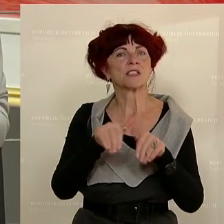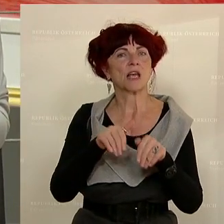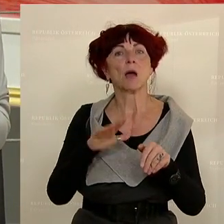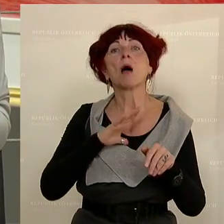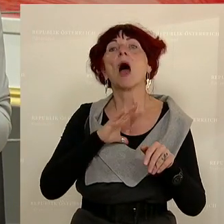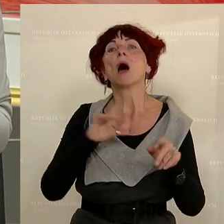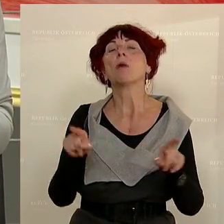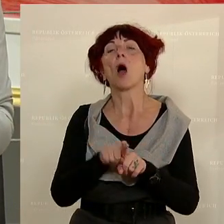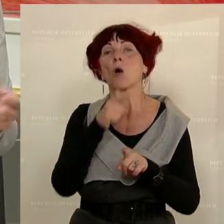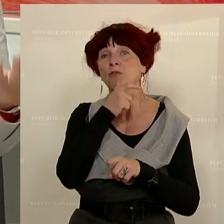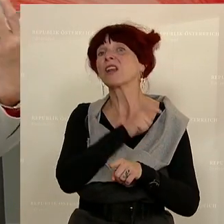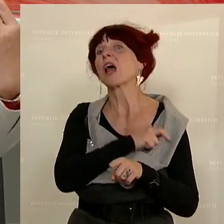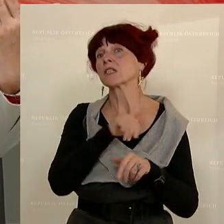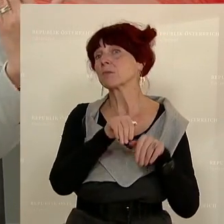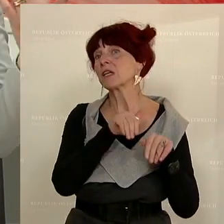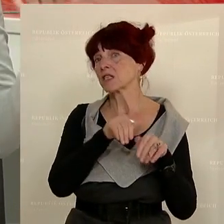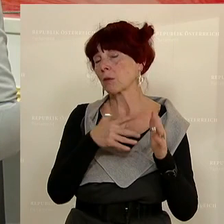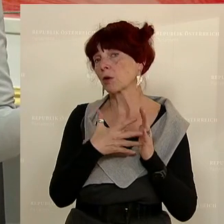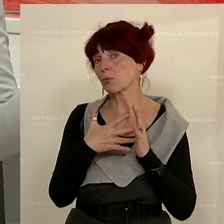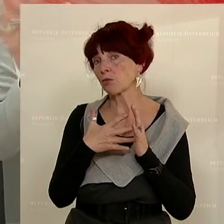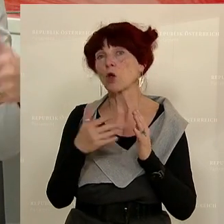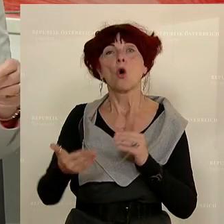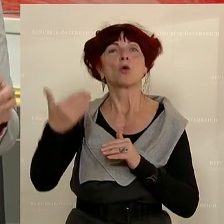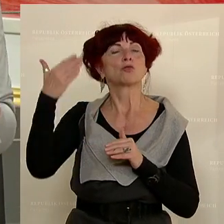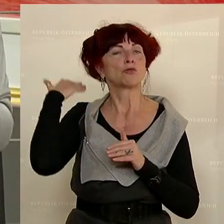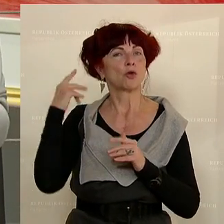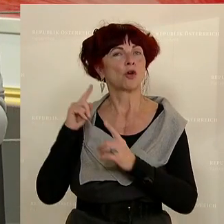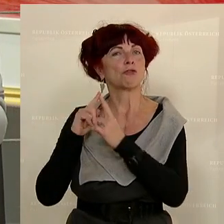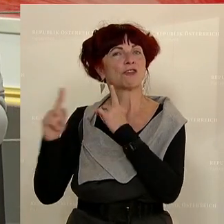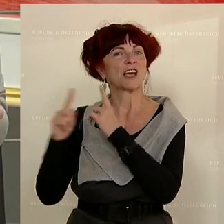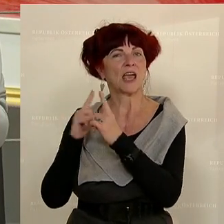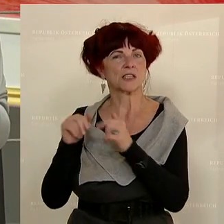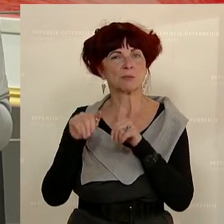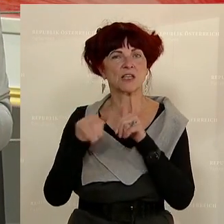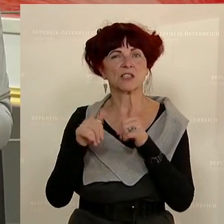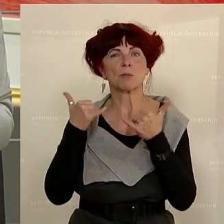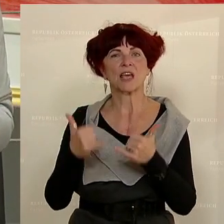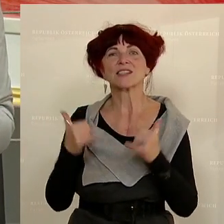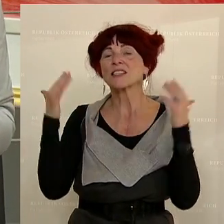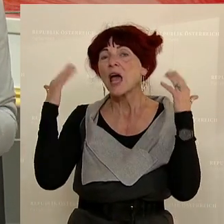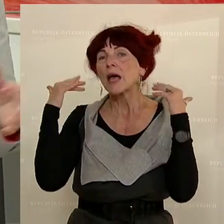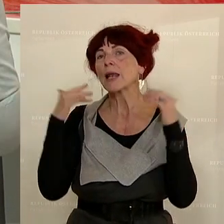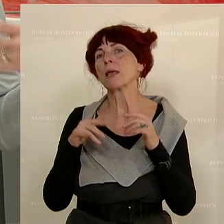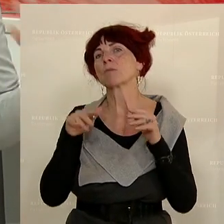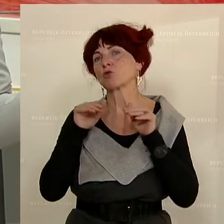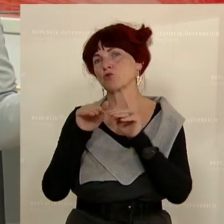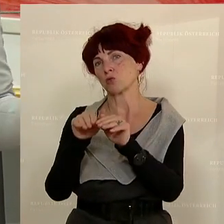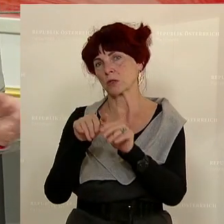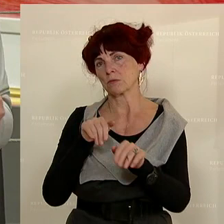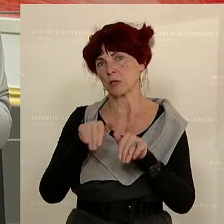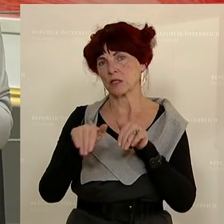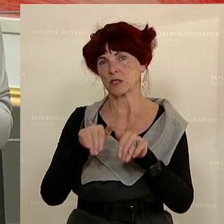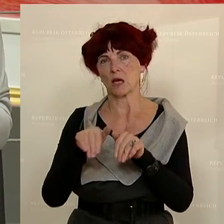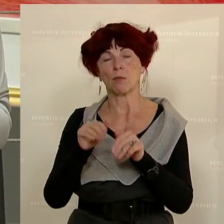aber auch das Finanzministerium und das vormalige Verkehrs und jetzige Klimaschutzministerium. Da gibt es einen